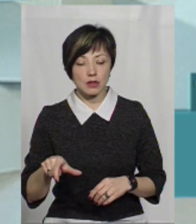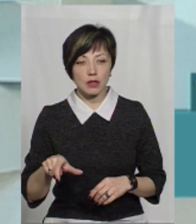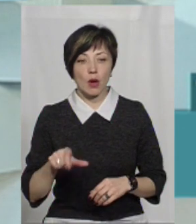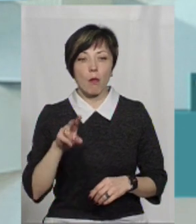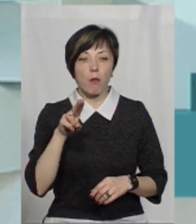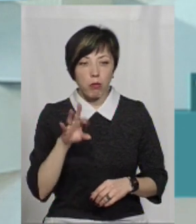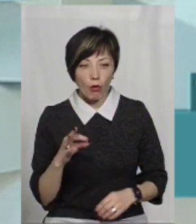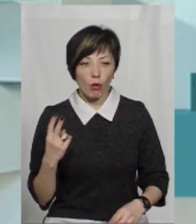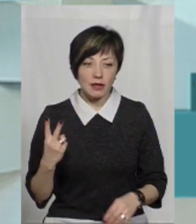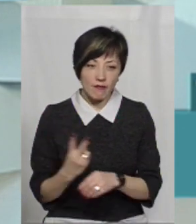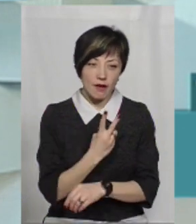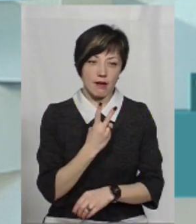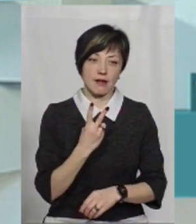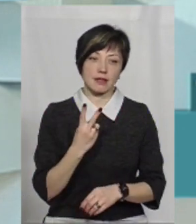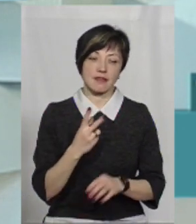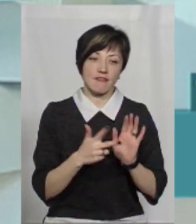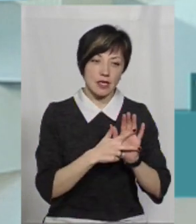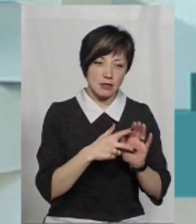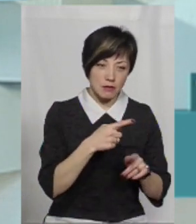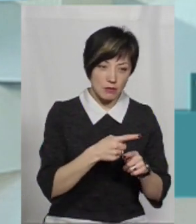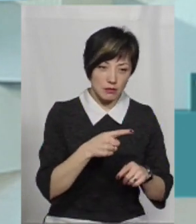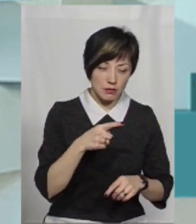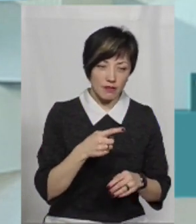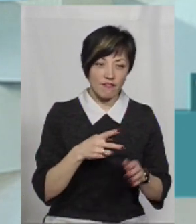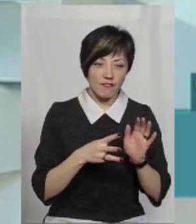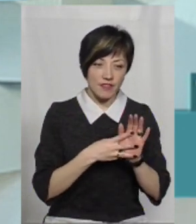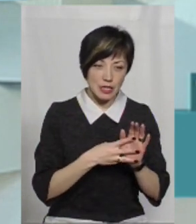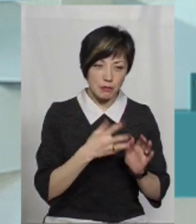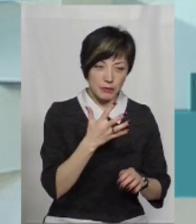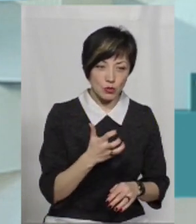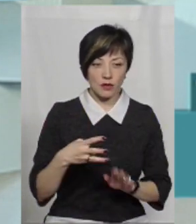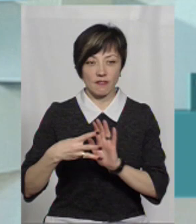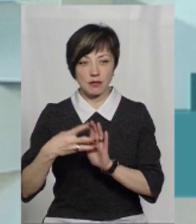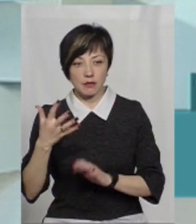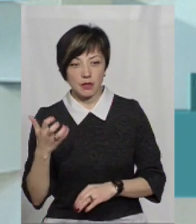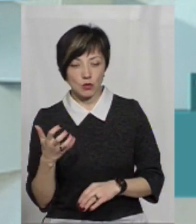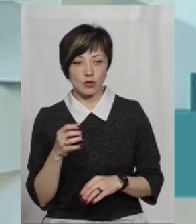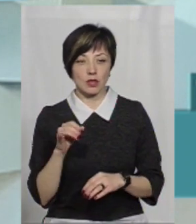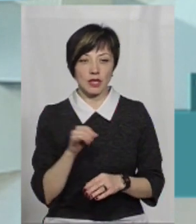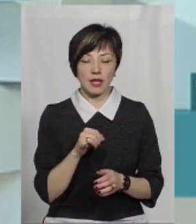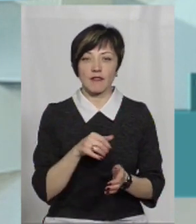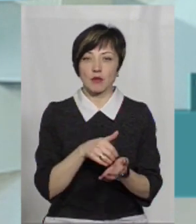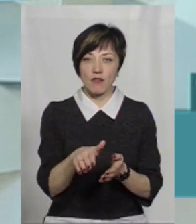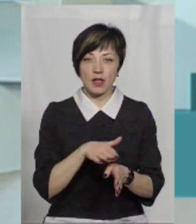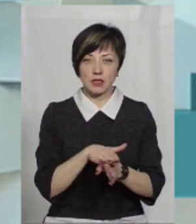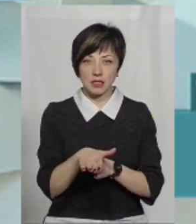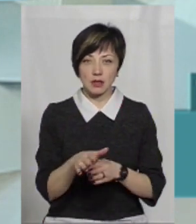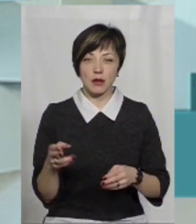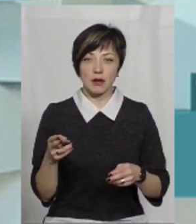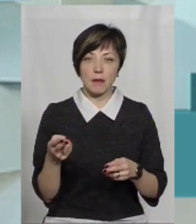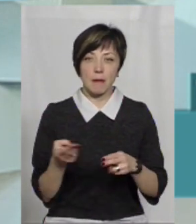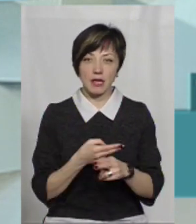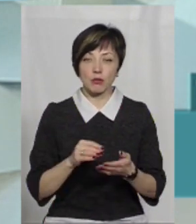по два рази сплачували по 8-9 тисяч гривень, на якій підставі це здійснювалося і відмовлялися здійснювати без